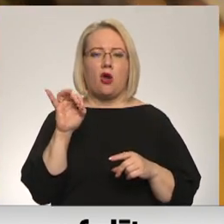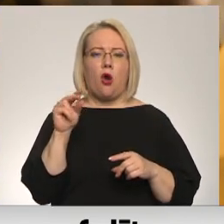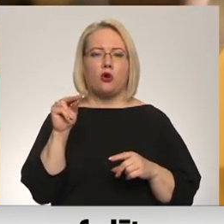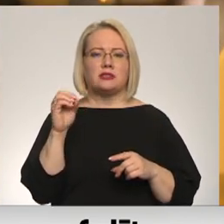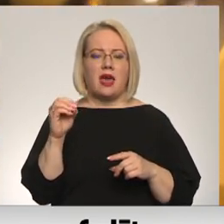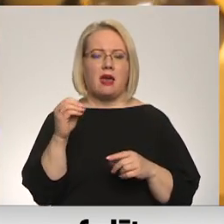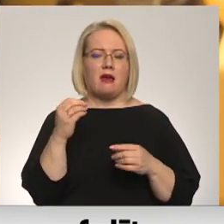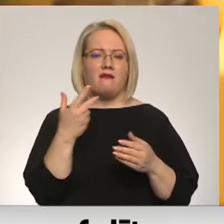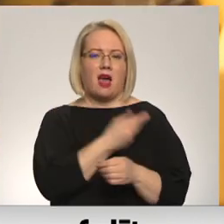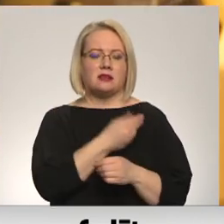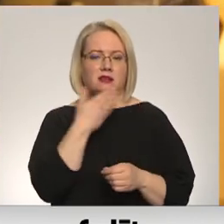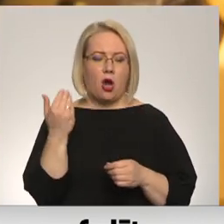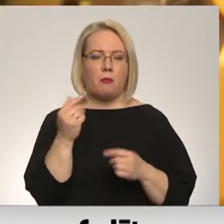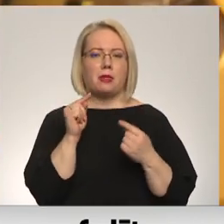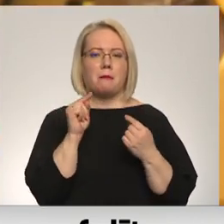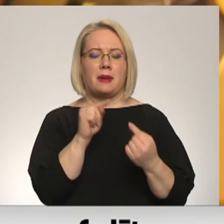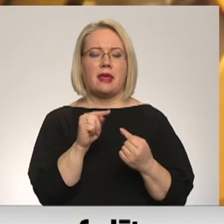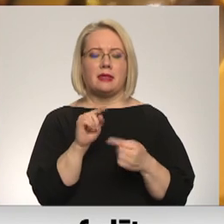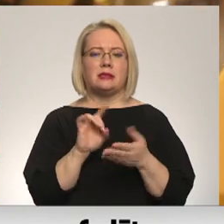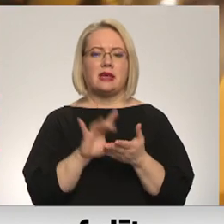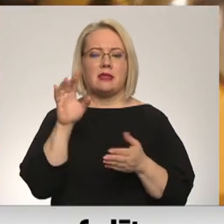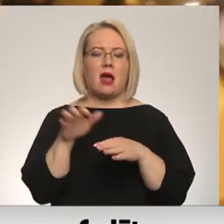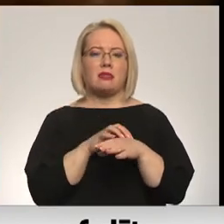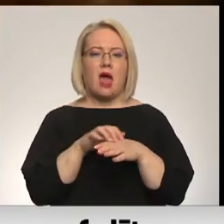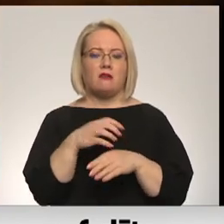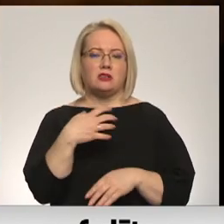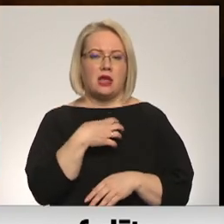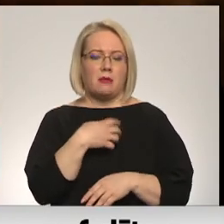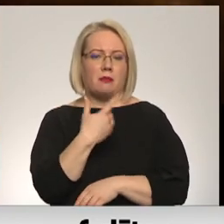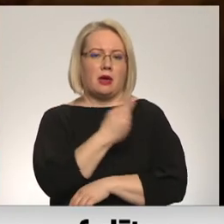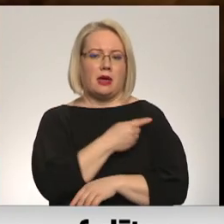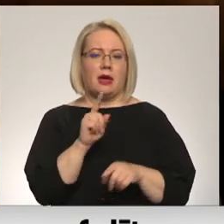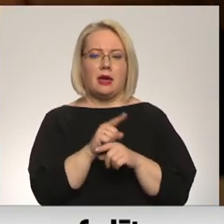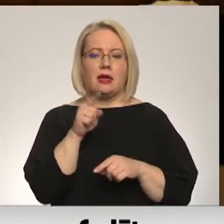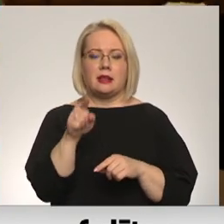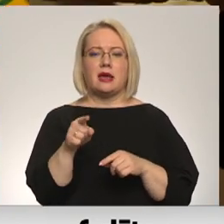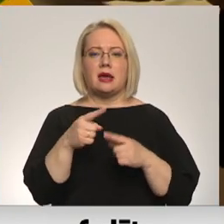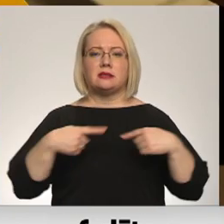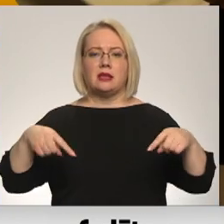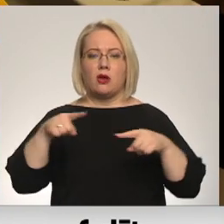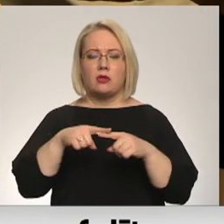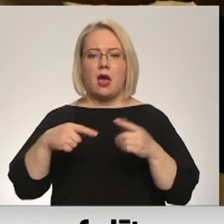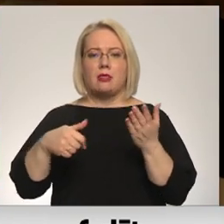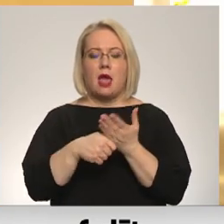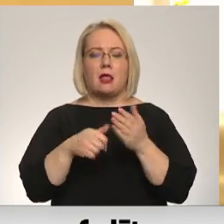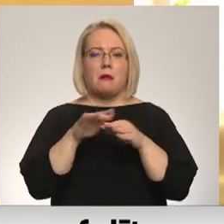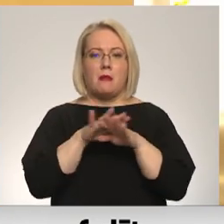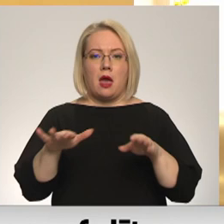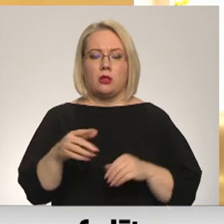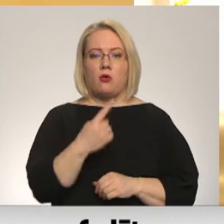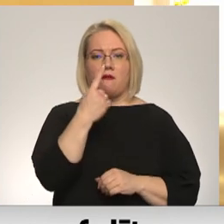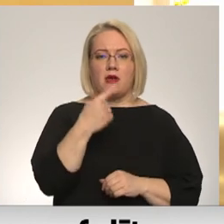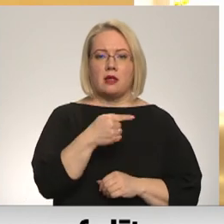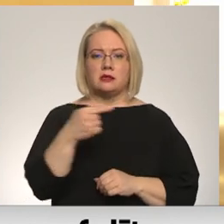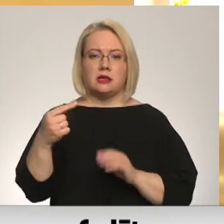tad pret centrālās nervu sistēmas slimību ērķu encefalītu ir. Endemiskajās teritorijās deklarētajiem bērniem no viena